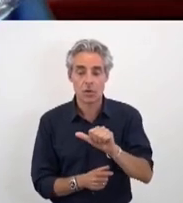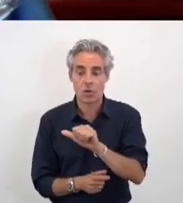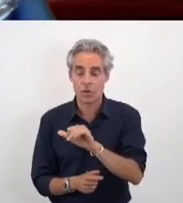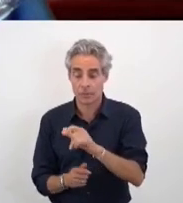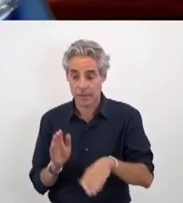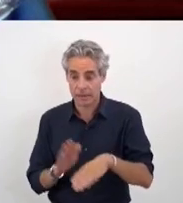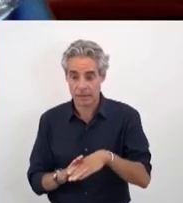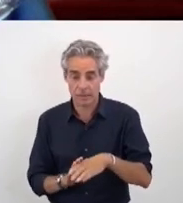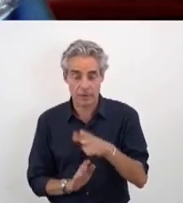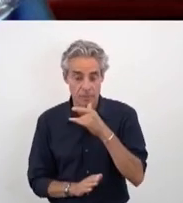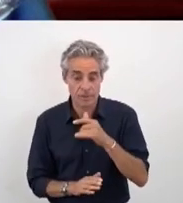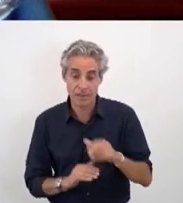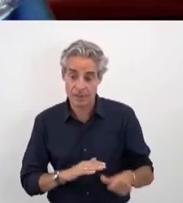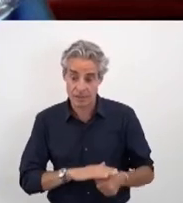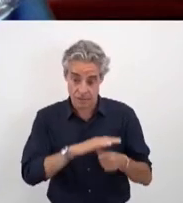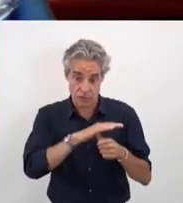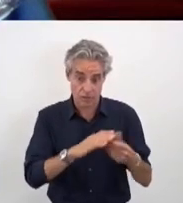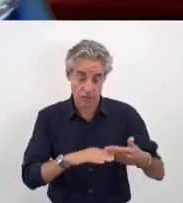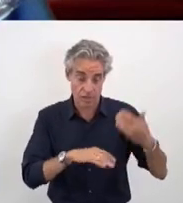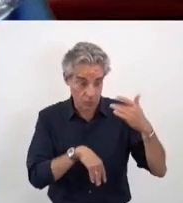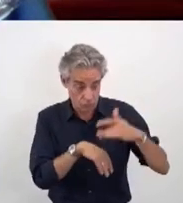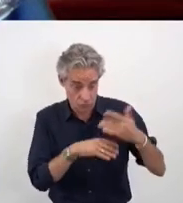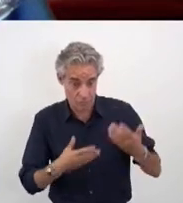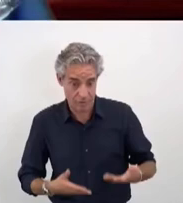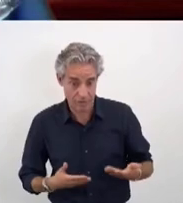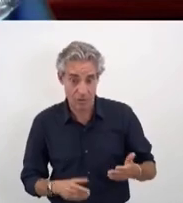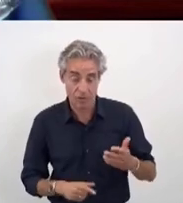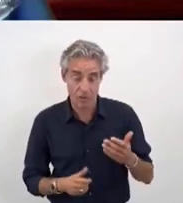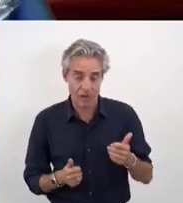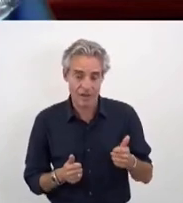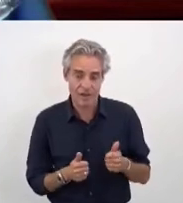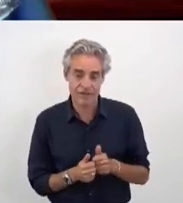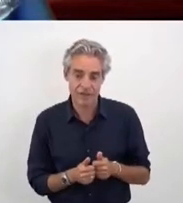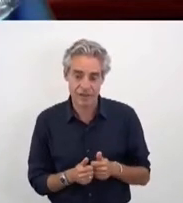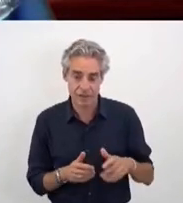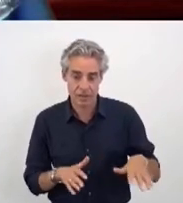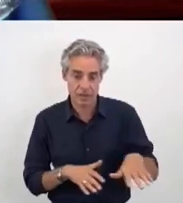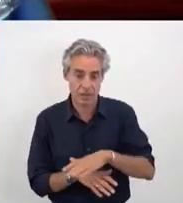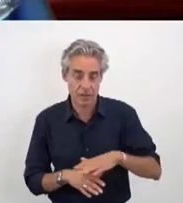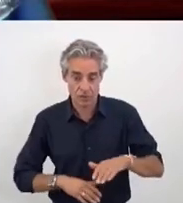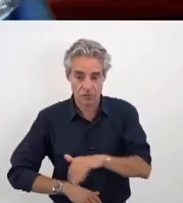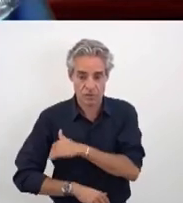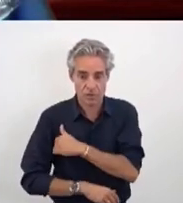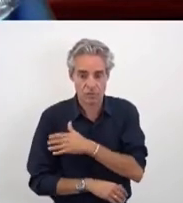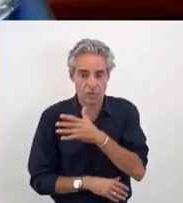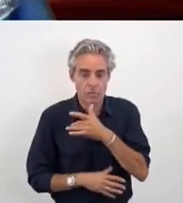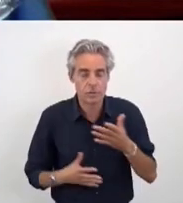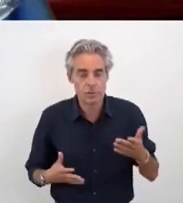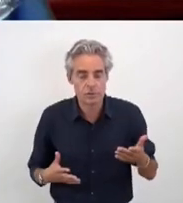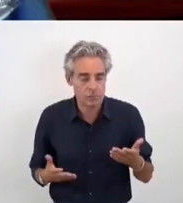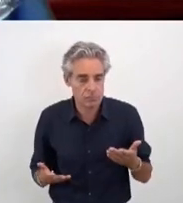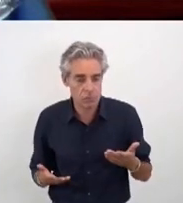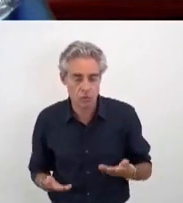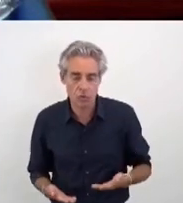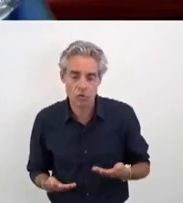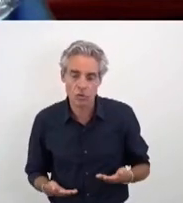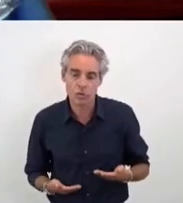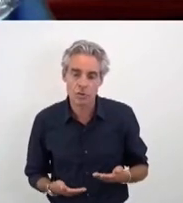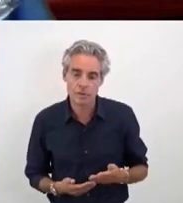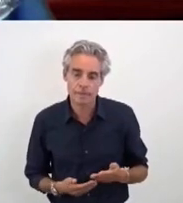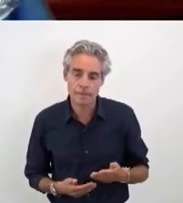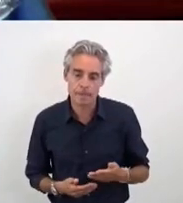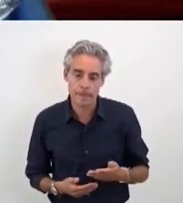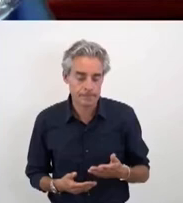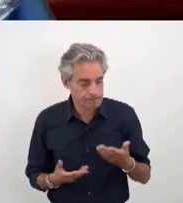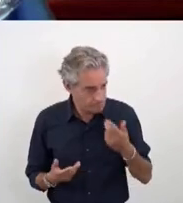l'avait déjà fait avec son siège social, elle le fait avec son agence. On ne peut pas avoir à